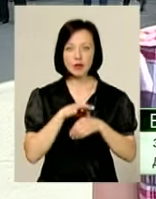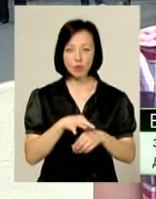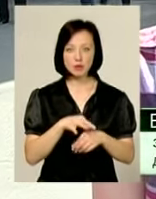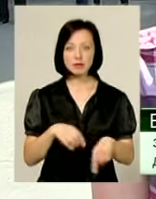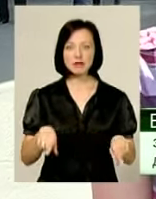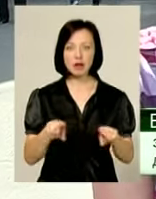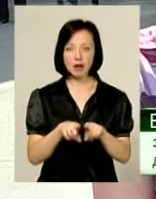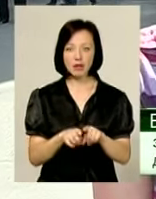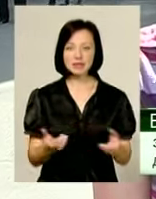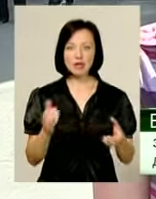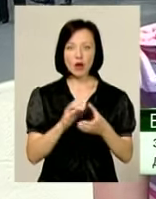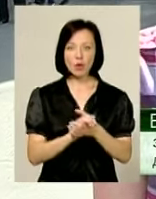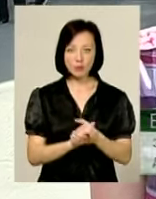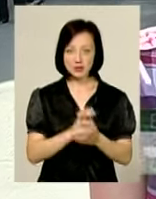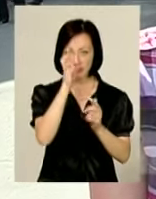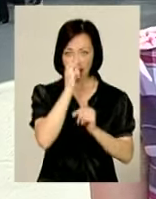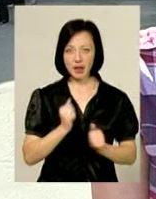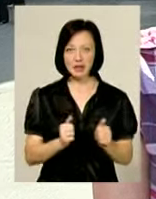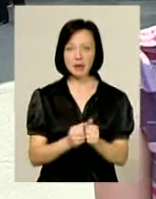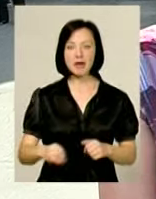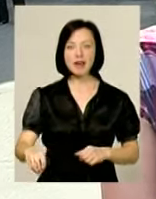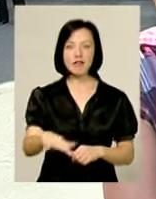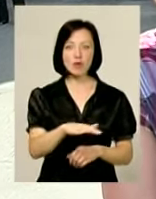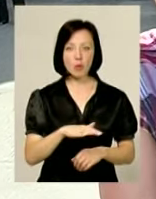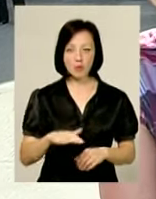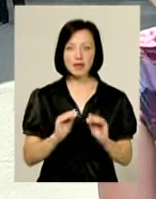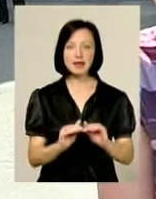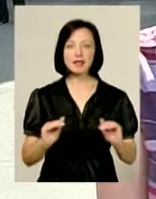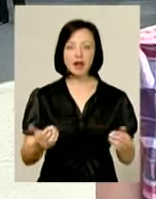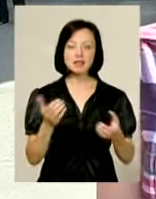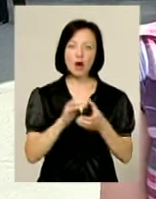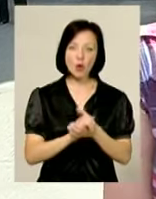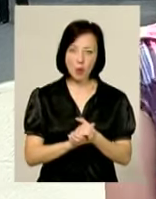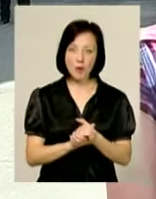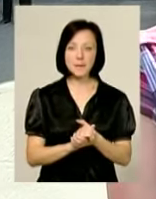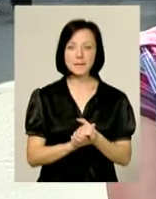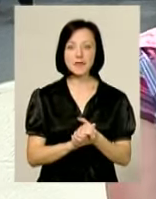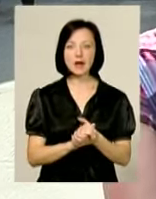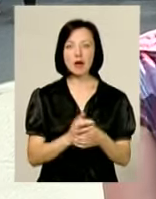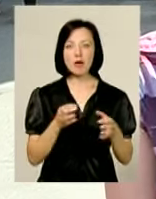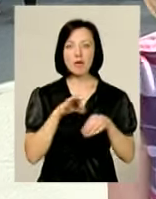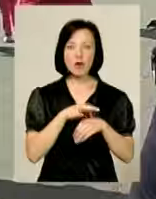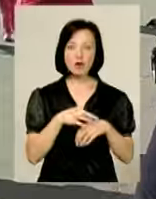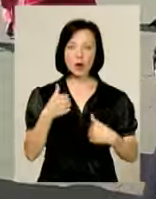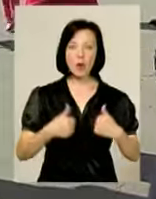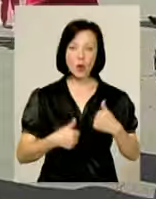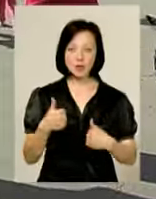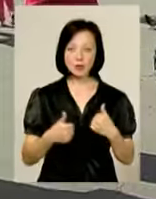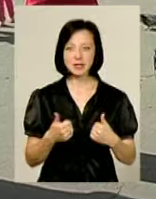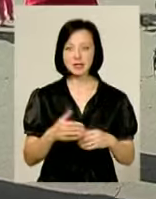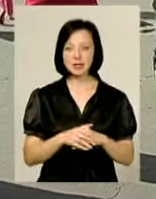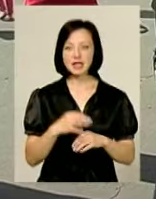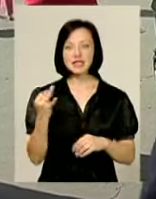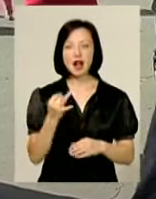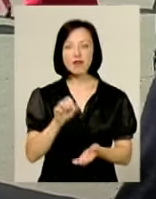робота, бо знайомство з країнами Європи. Дітей знайомим, проводяться різні конкурси, ректорини. Мене цікавить,